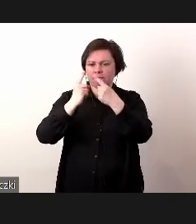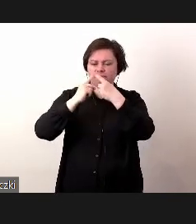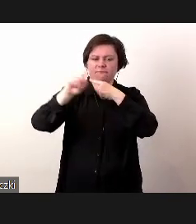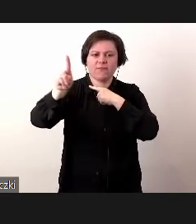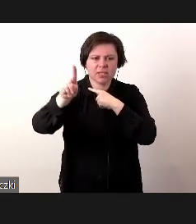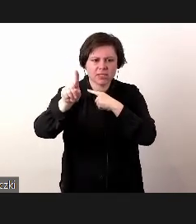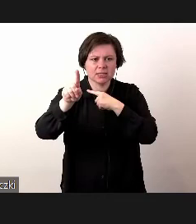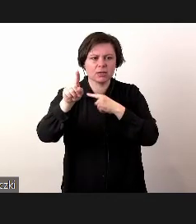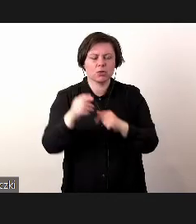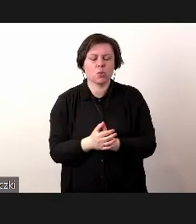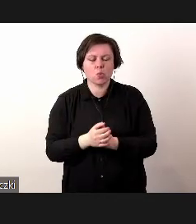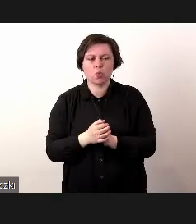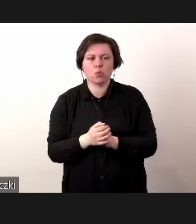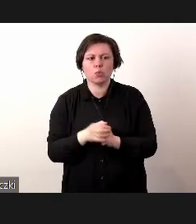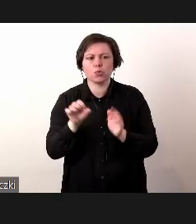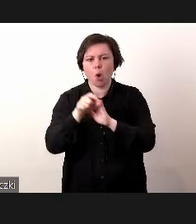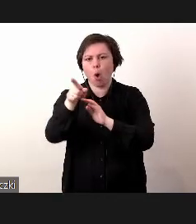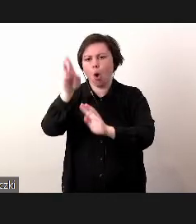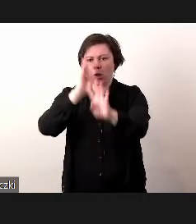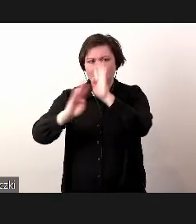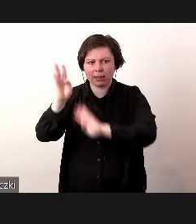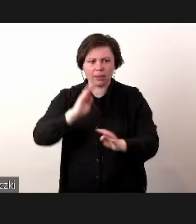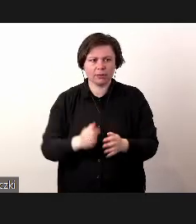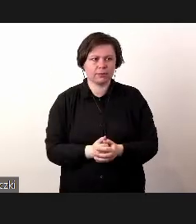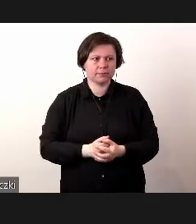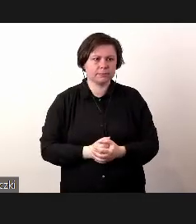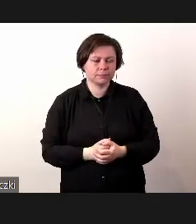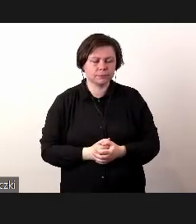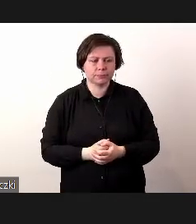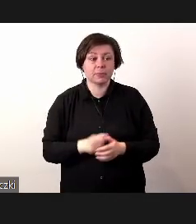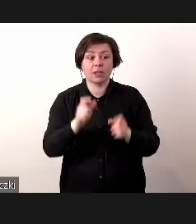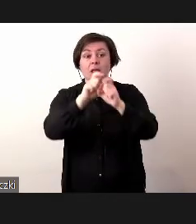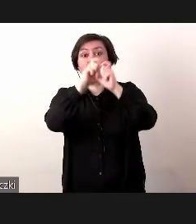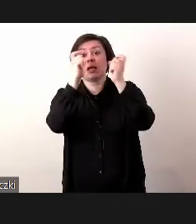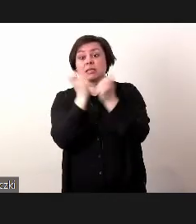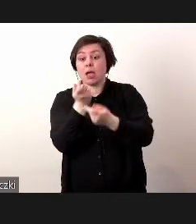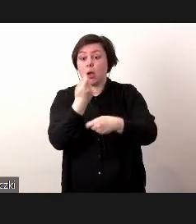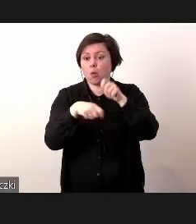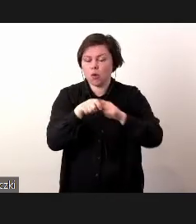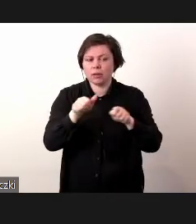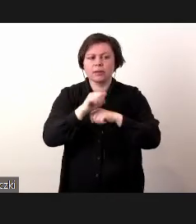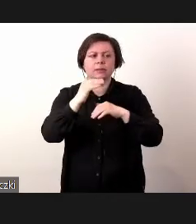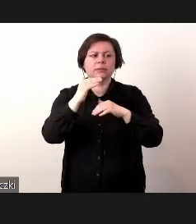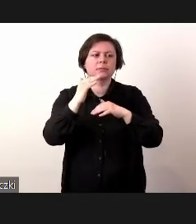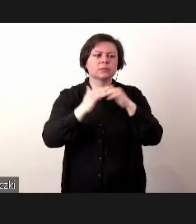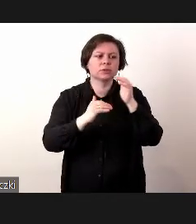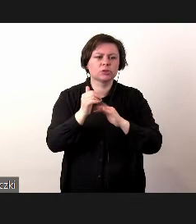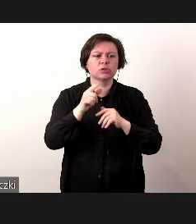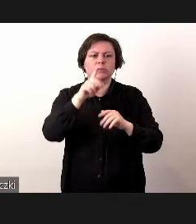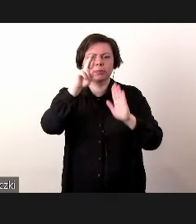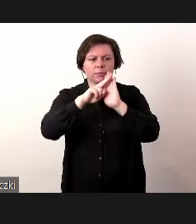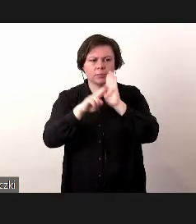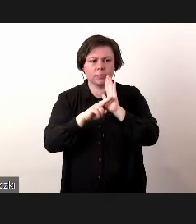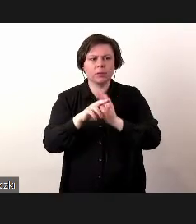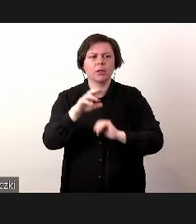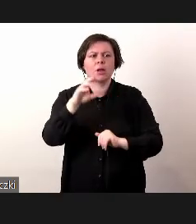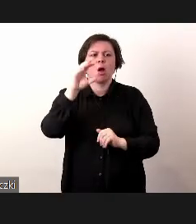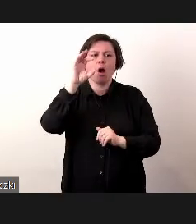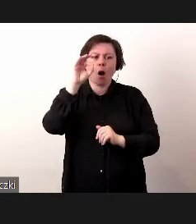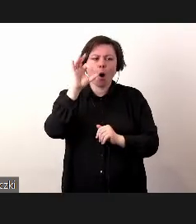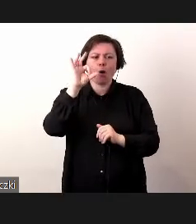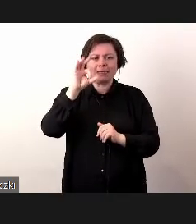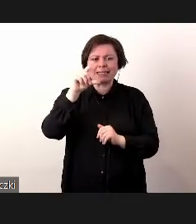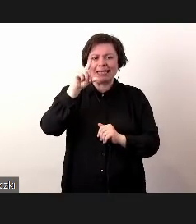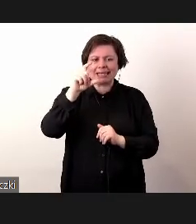do klienta. Całość rozwiązania jest zbudowana o taki standard, który się nazywa OSLC,